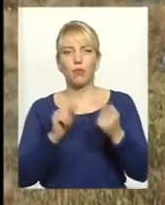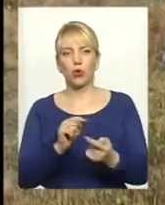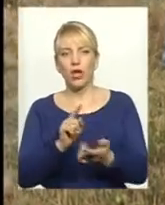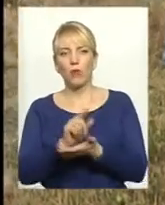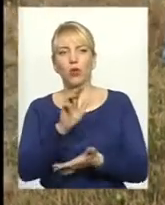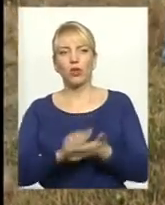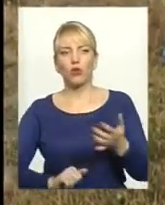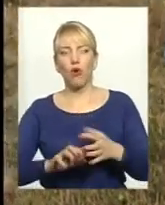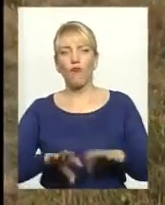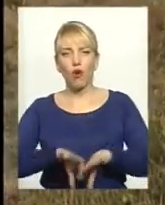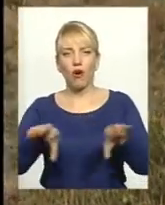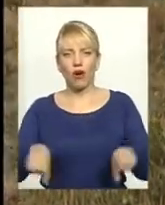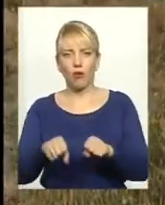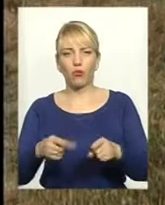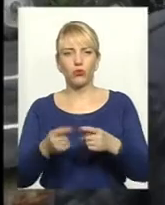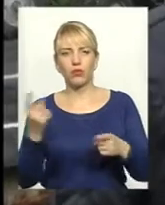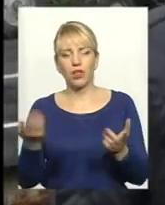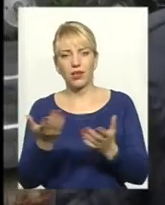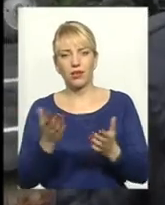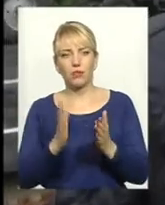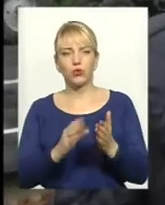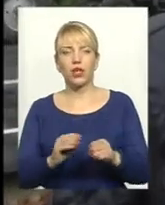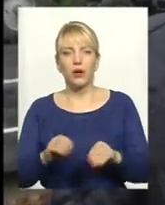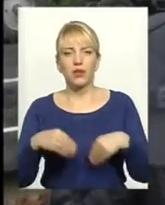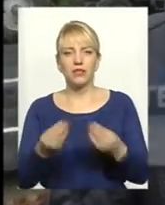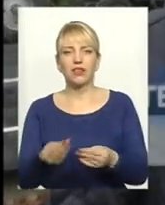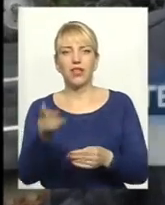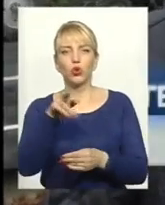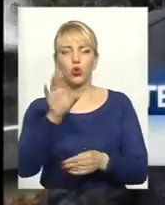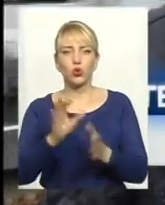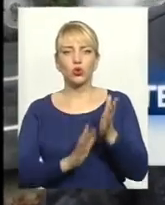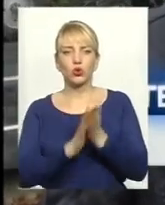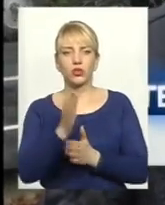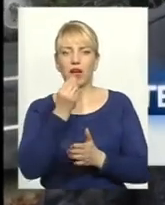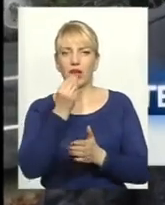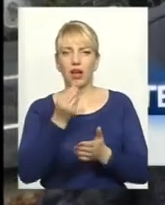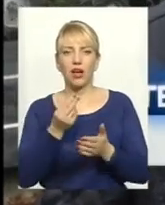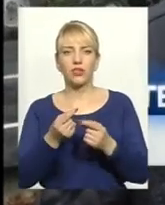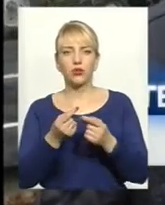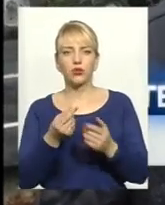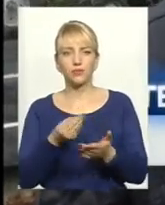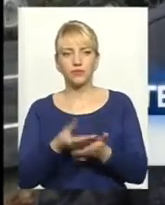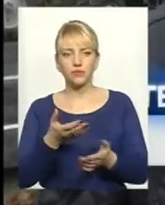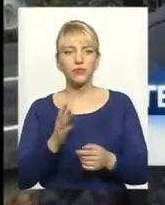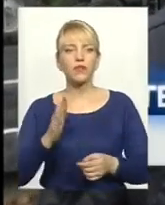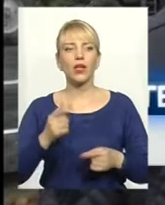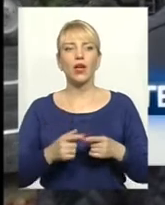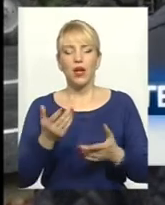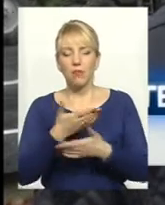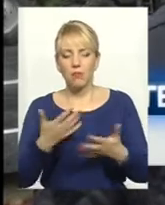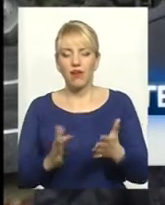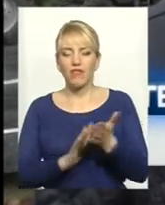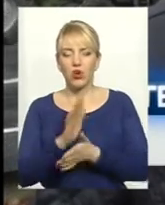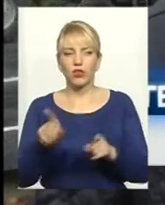який призведе до зростання цін на харчі. Оподатковання таке, як зробили, ми неможливо. Ми вирощуємо такі великі брожаї.